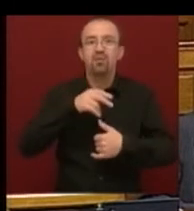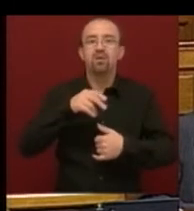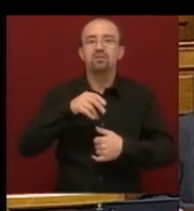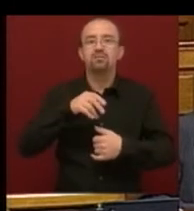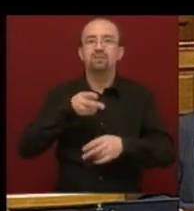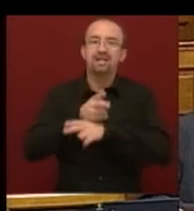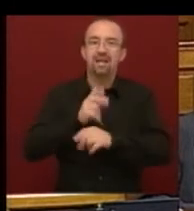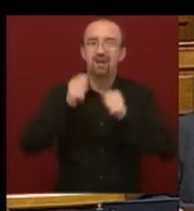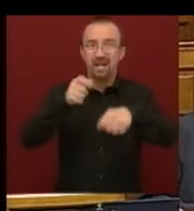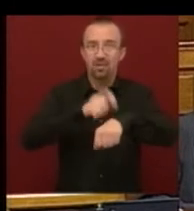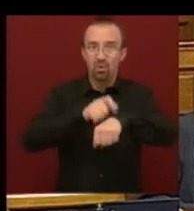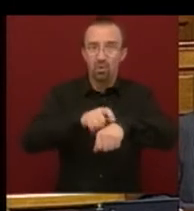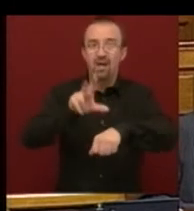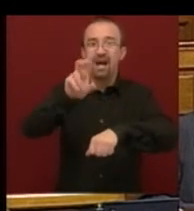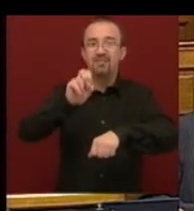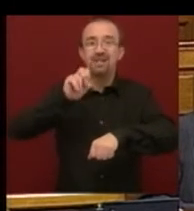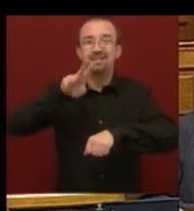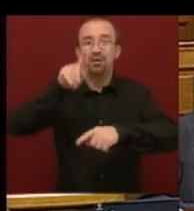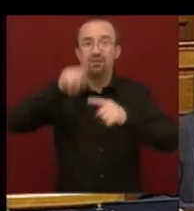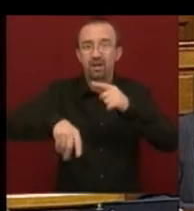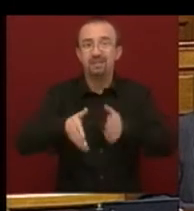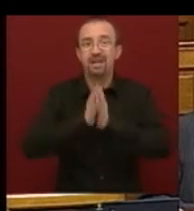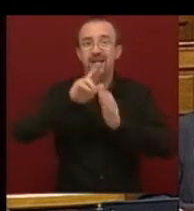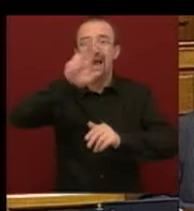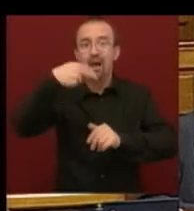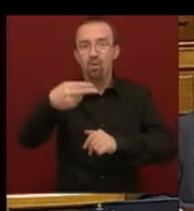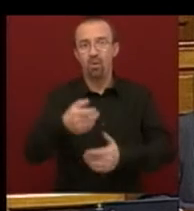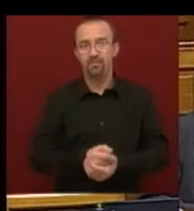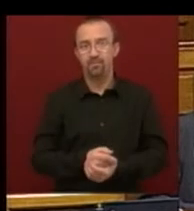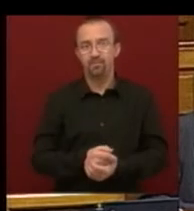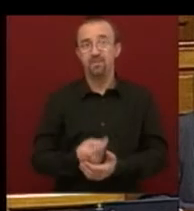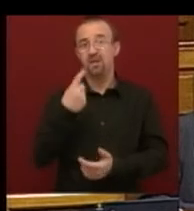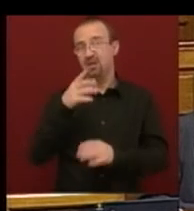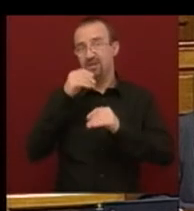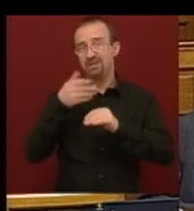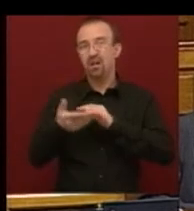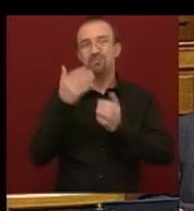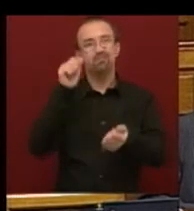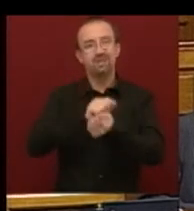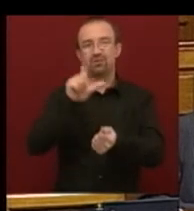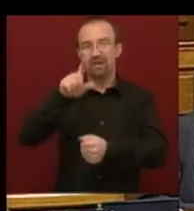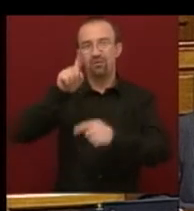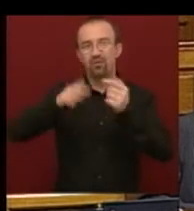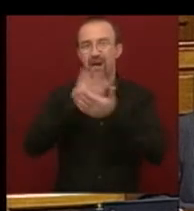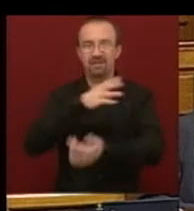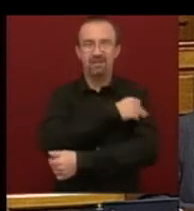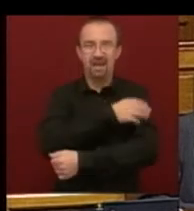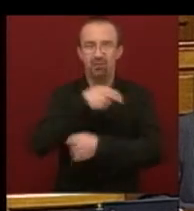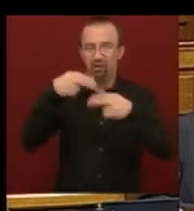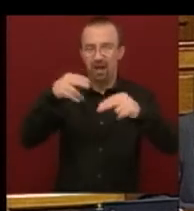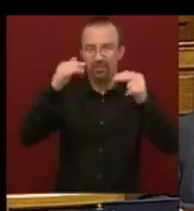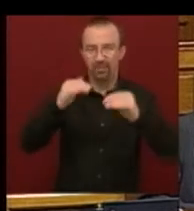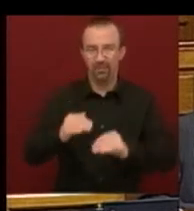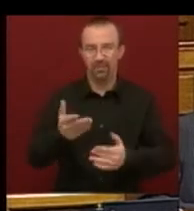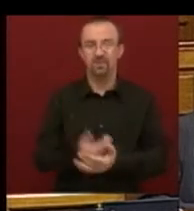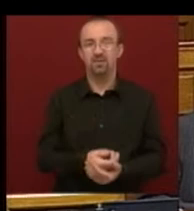interpellációk idején még 315 forintot kértek egy euróért, de az önbeszéd alatt két forintot gyengült a forint a továbbiakban